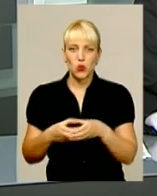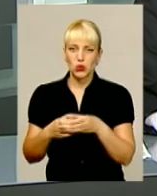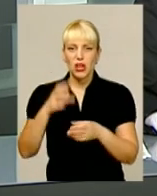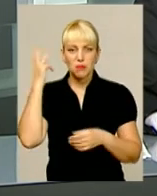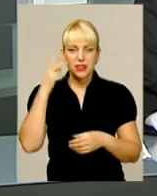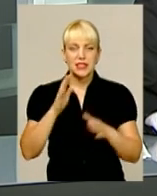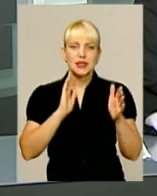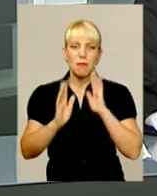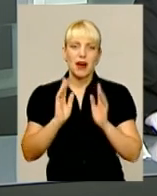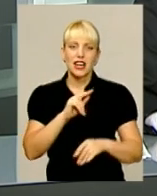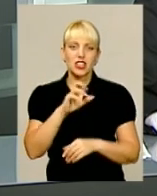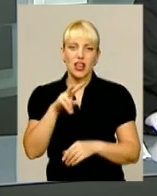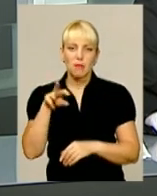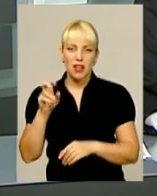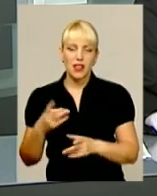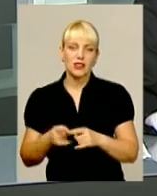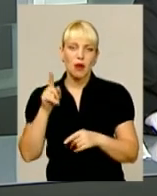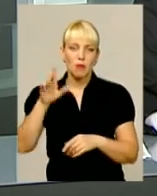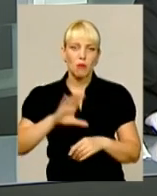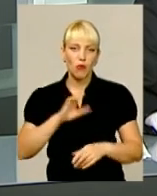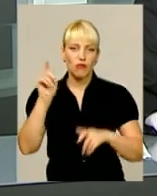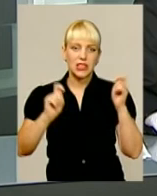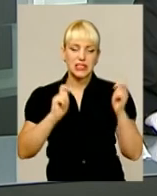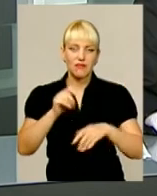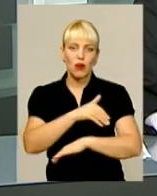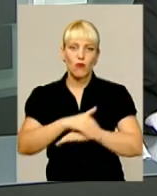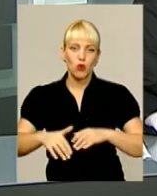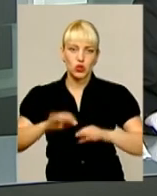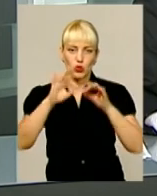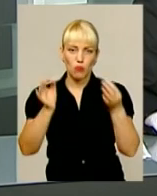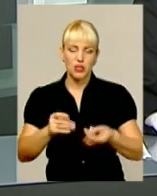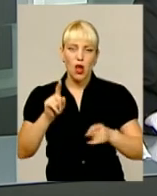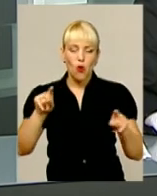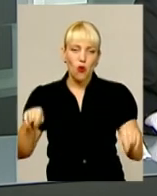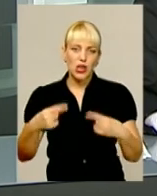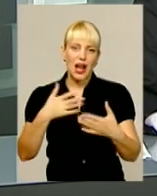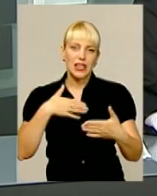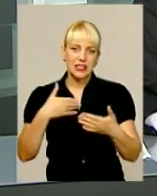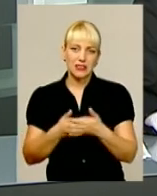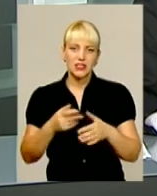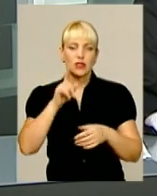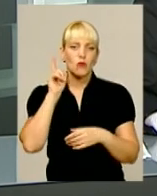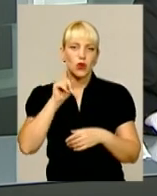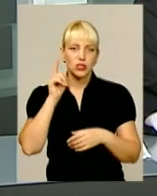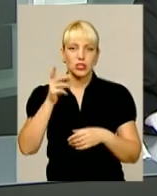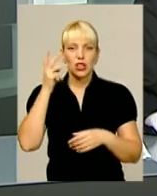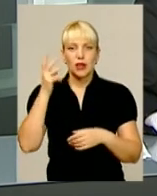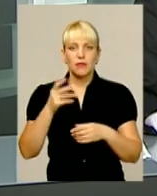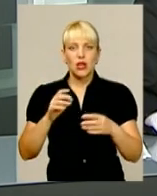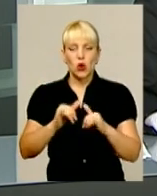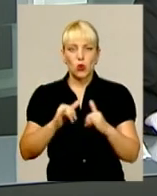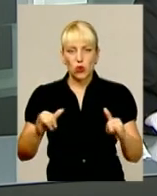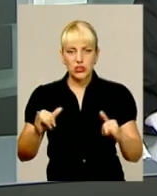імені Чекмана. Там відбувся фестиваль вуличного мистецтва. Його організатори, активісти Хмельницького молодіжного клубу розвитку,